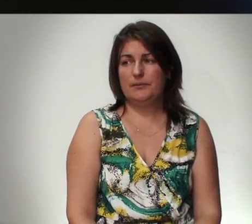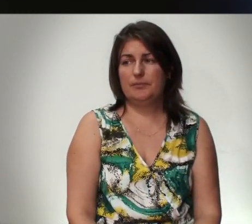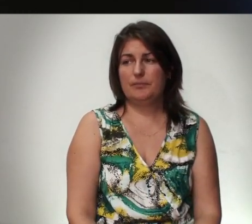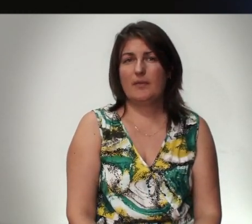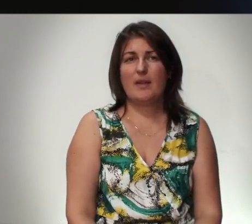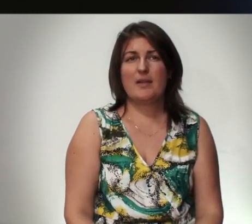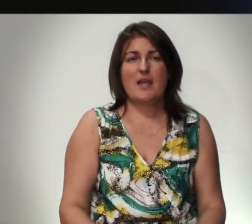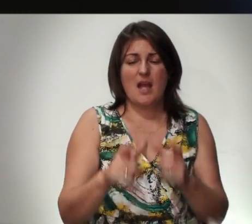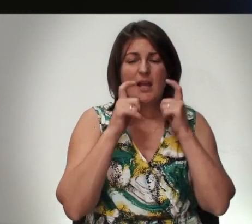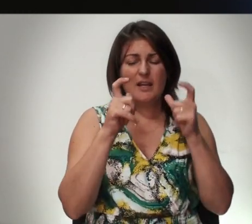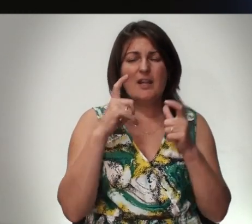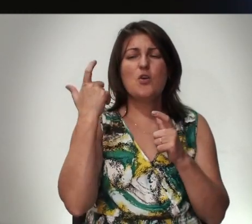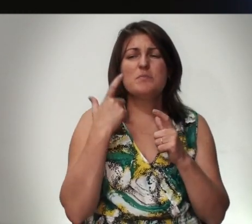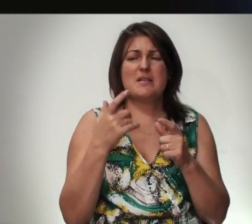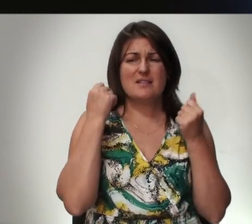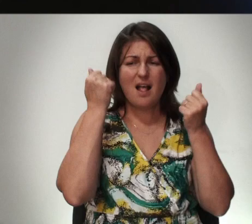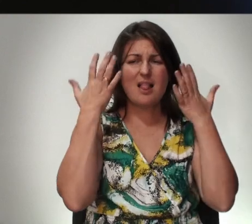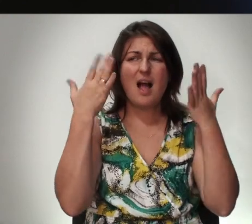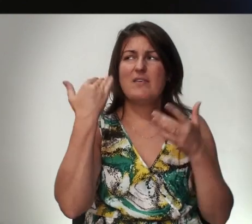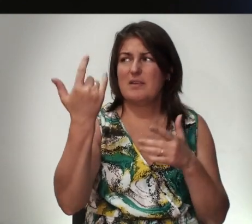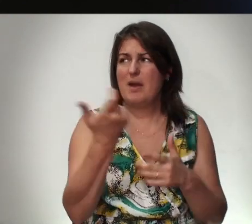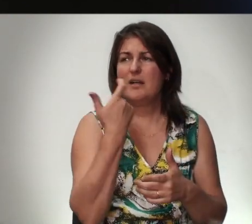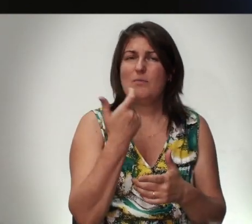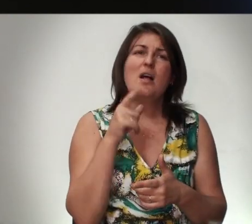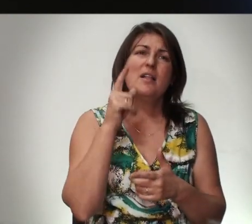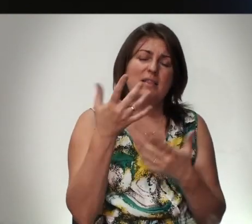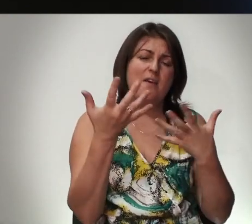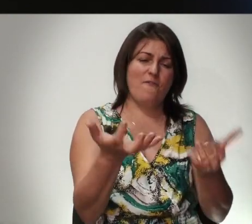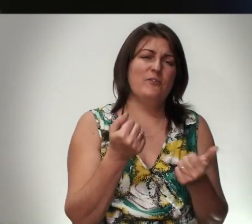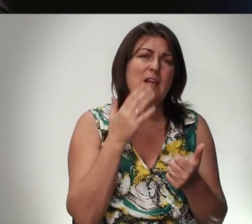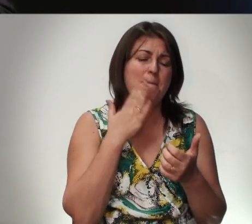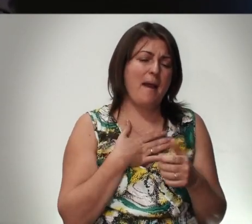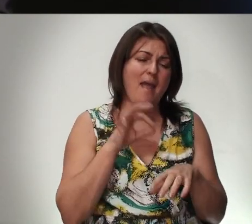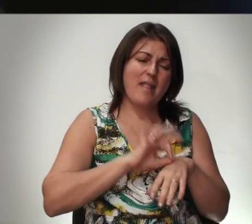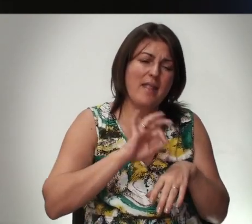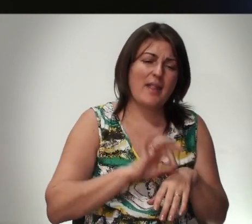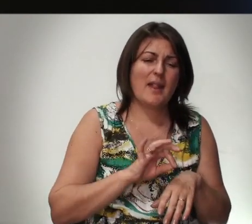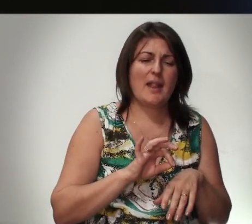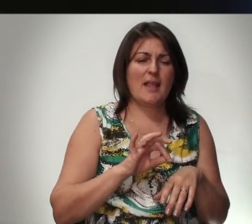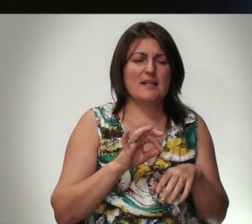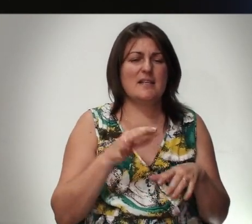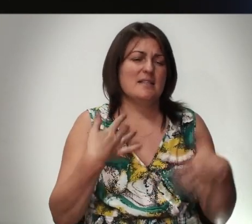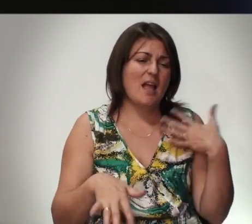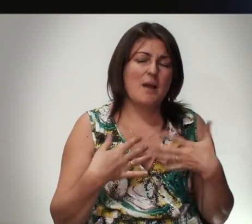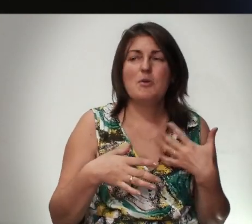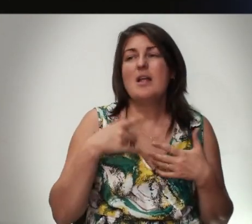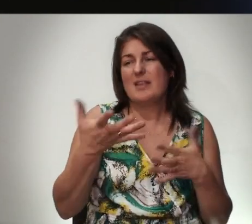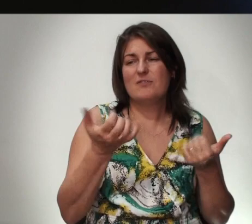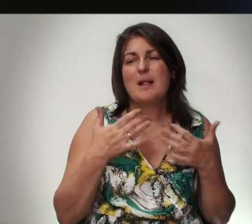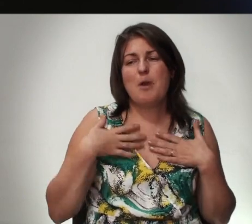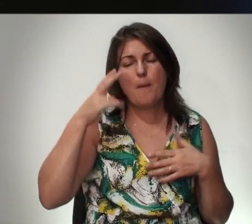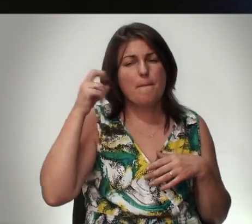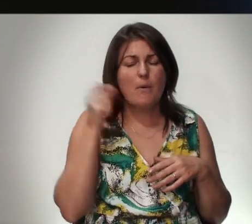Крикни Господу Слава Тебе Господь Ты Взял Мои Немощи И Болезни Ты Взял Мои Проклятия